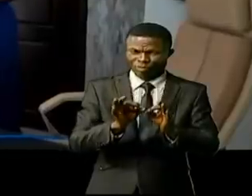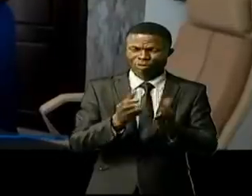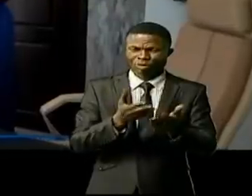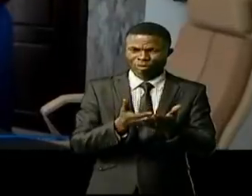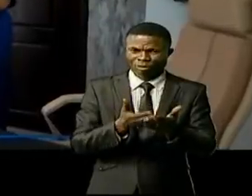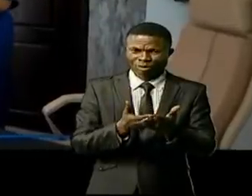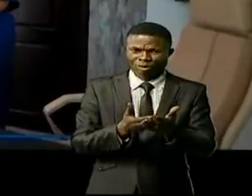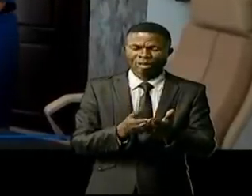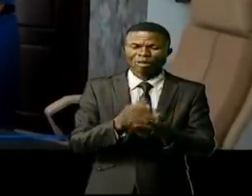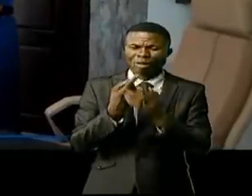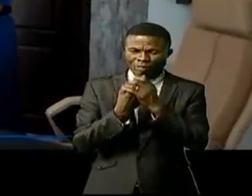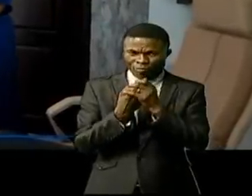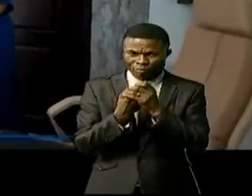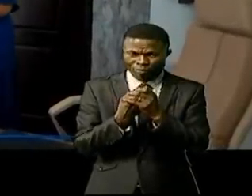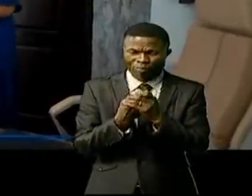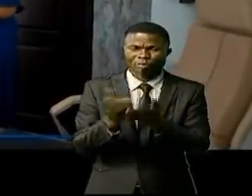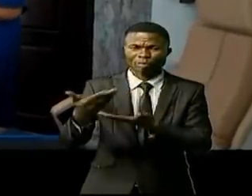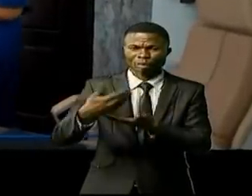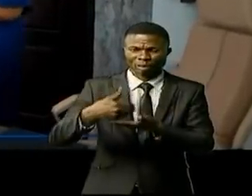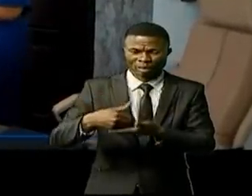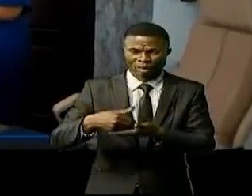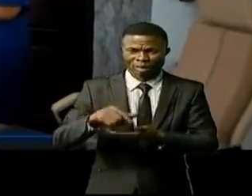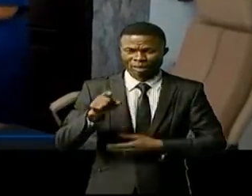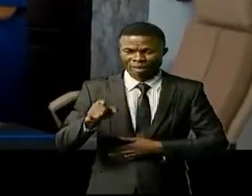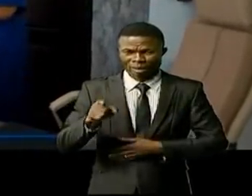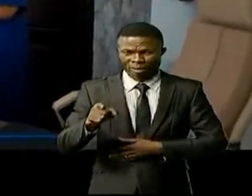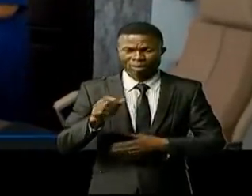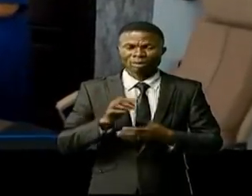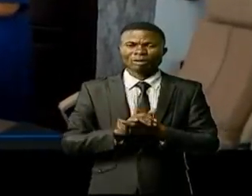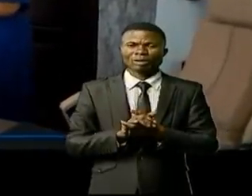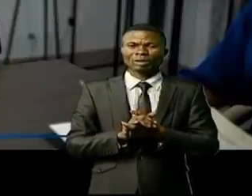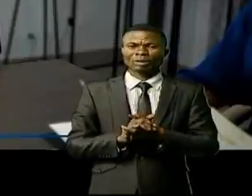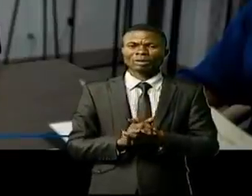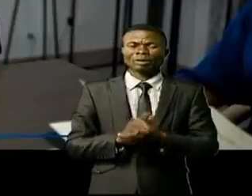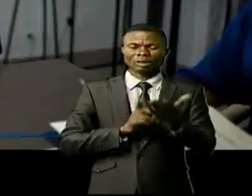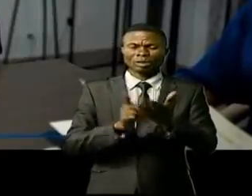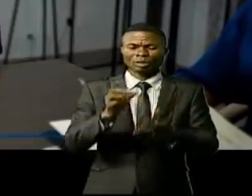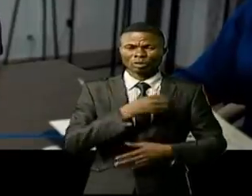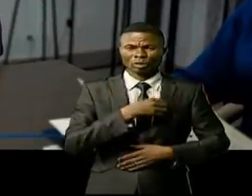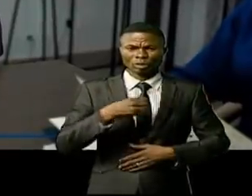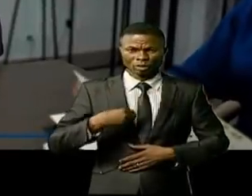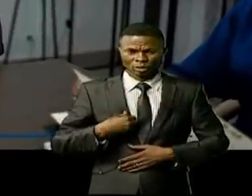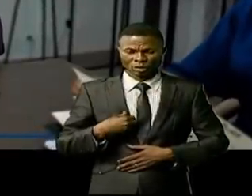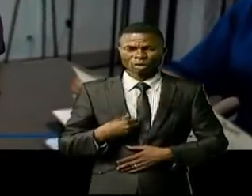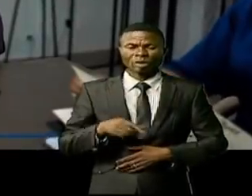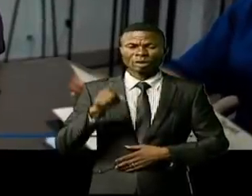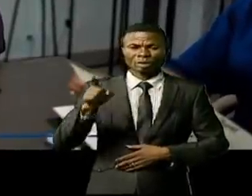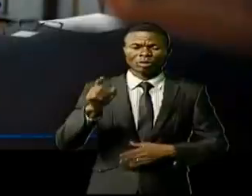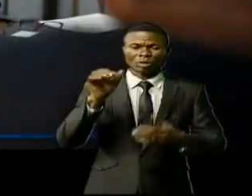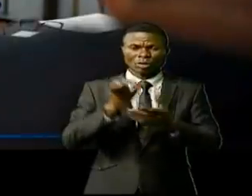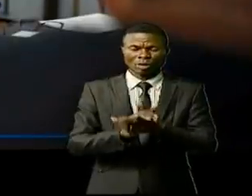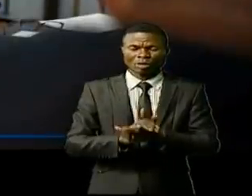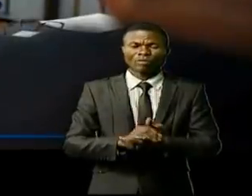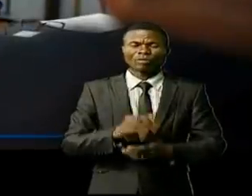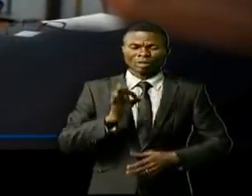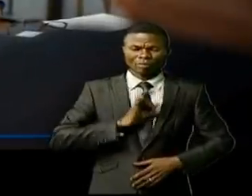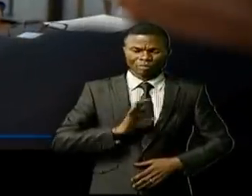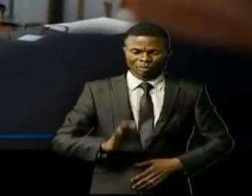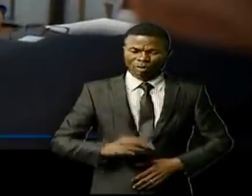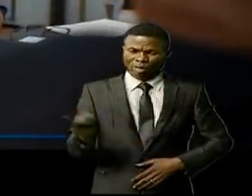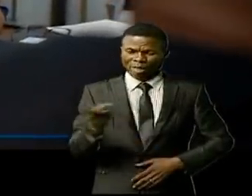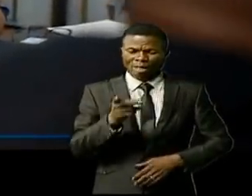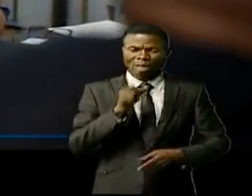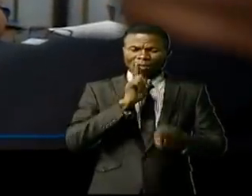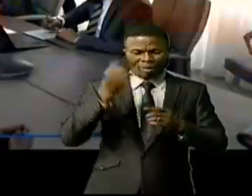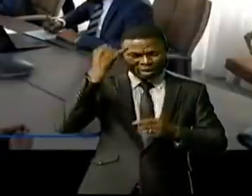à quelques heures de la clôture du mois dédiée à la défense des droits des femmes. Oulima Tassar et Denise Nya Kérujouf, qui partagent